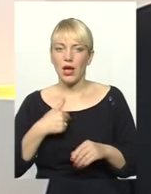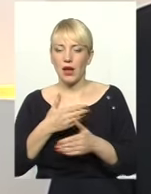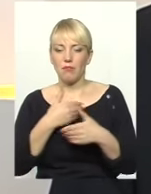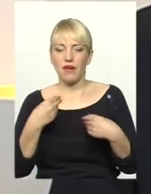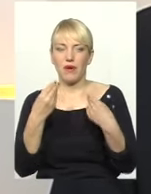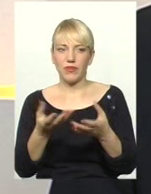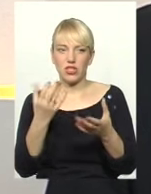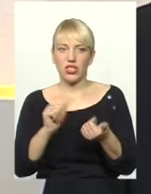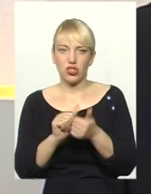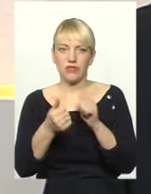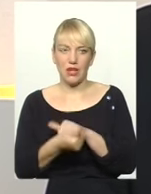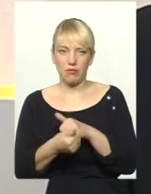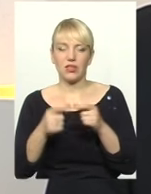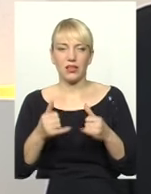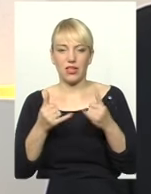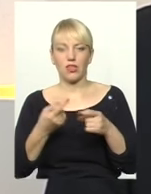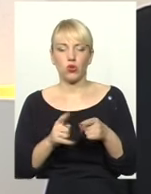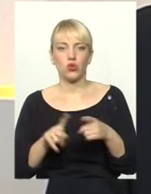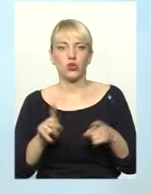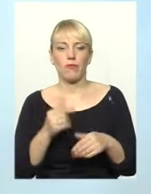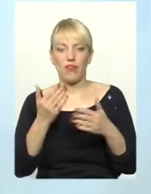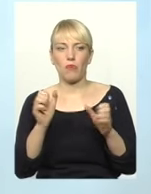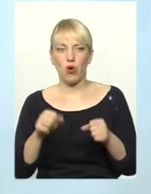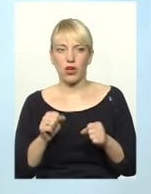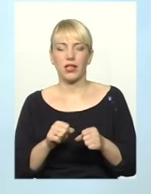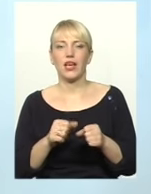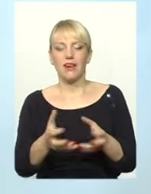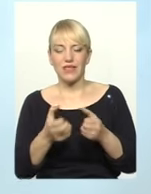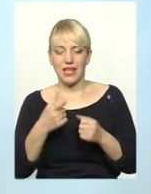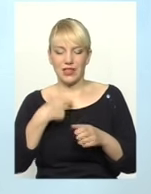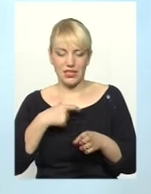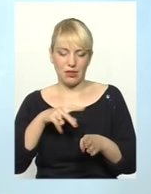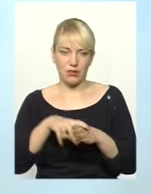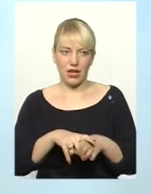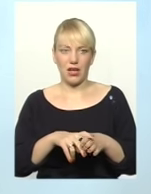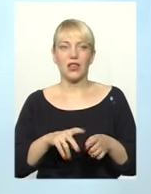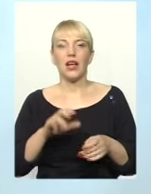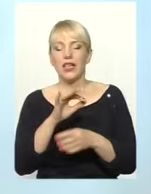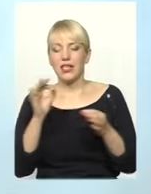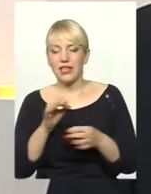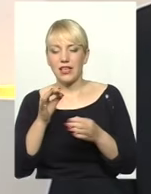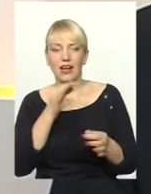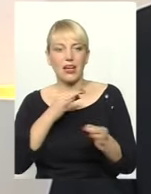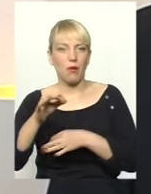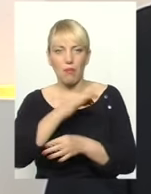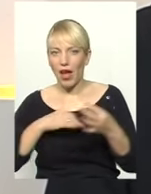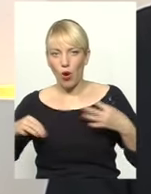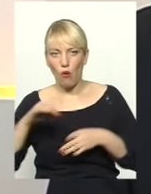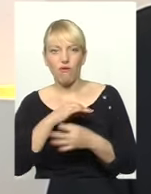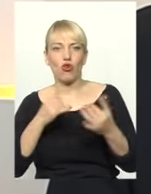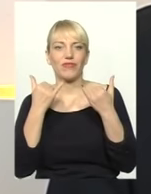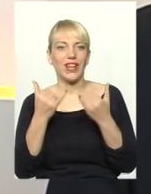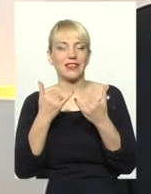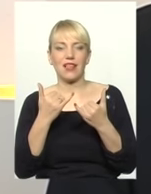ще щось замін для того, щоб ви могли потягнути цей тягар самі. Ніяких переговорів, я можу запевнити, на даний